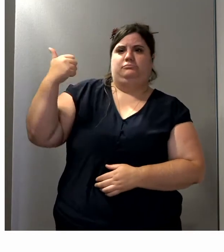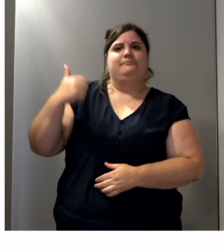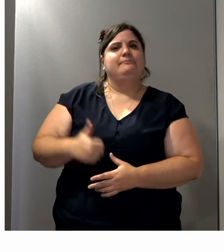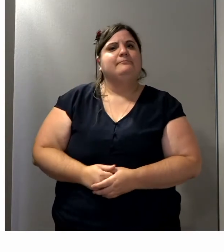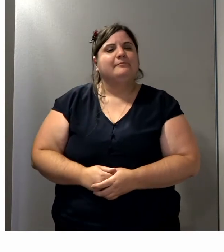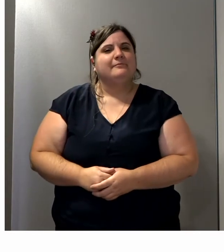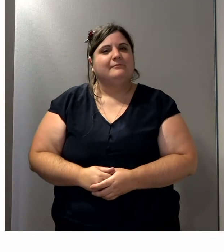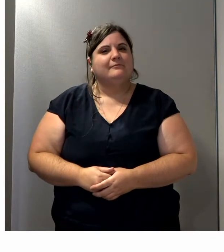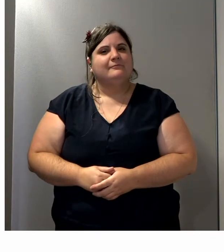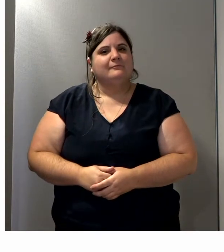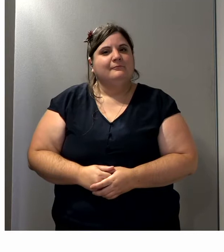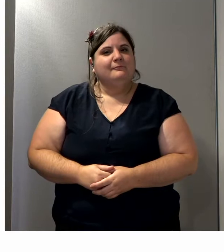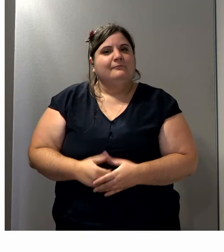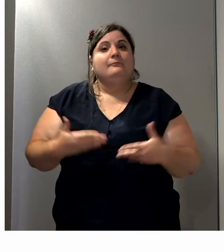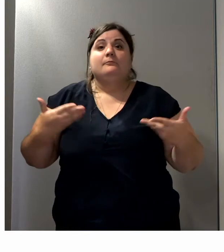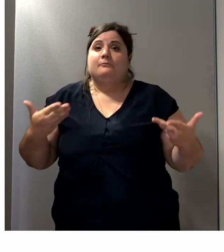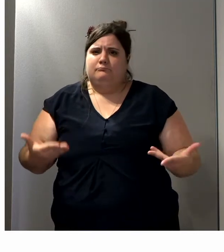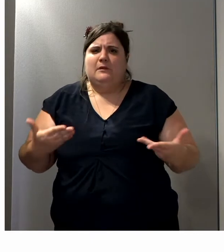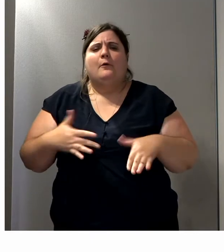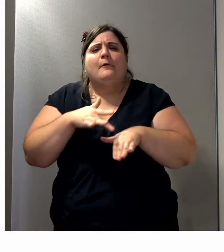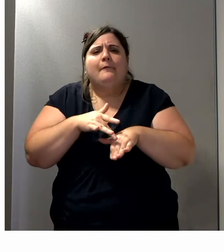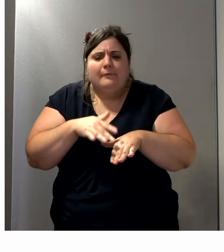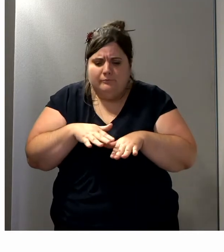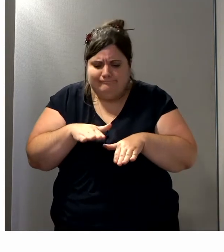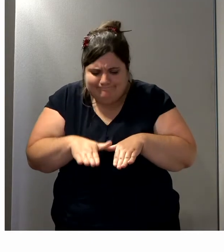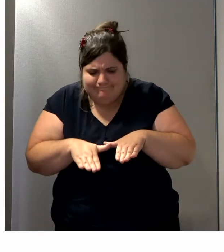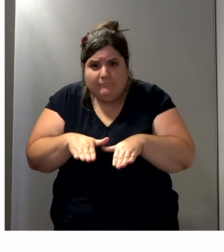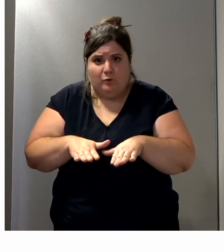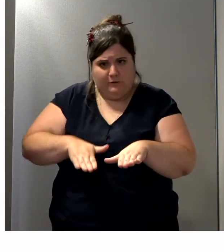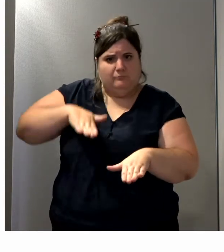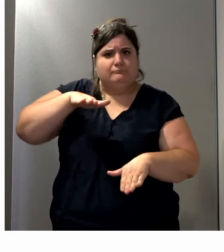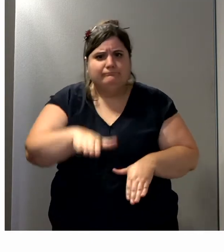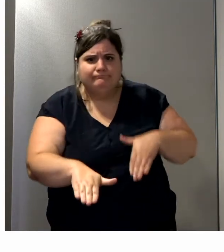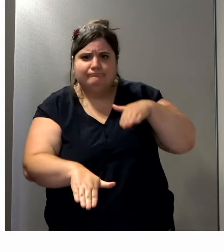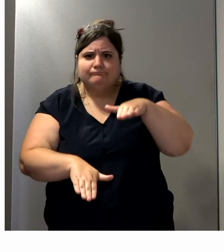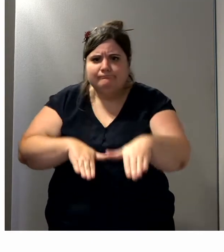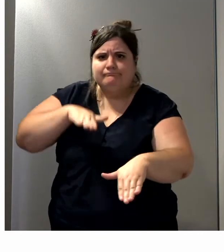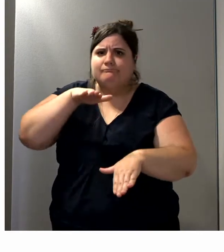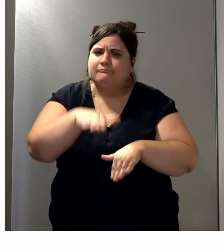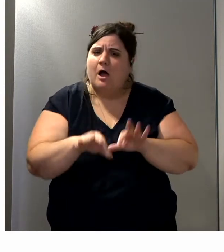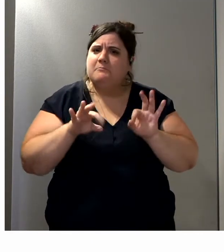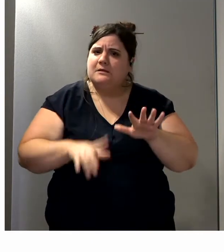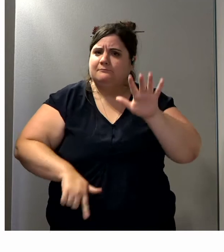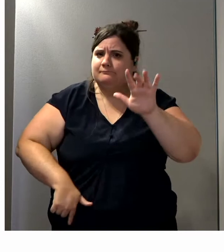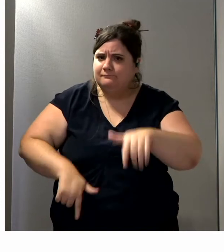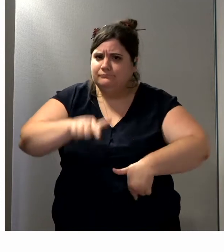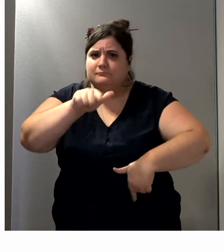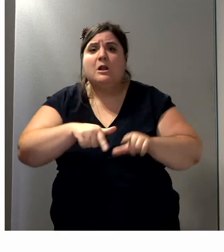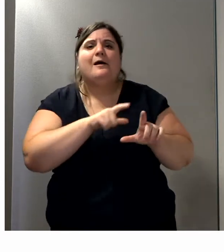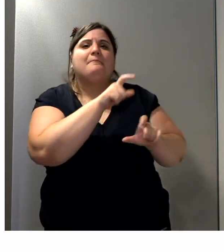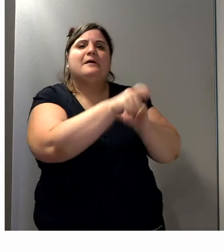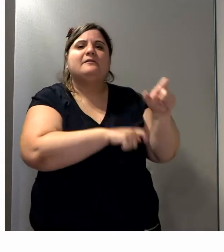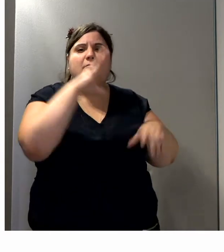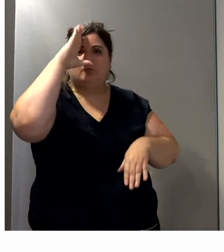Donc on va maintenant marcher à plus grands pas, dans une marche quasiment physiologique que les kinés utilisent vraiment pour réapprendre la marche